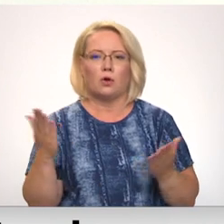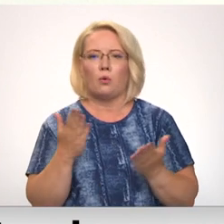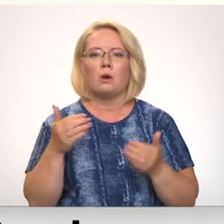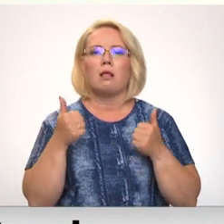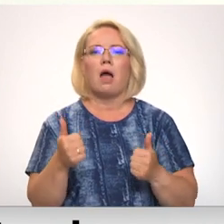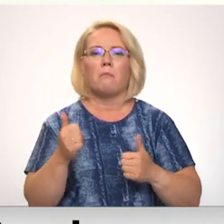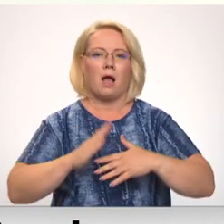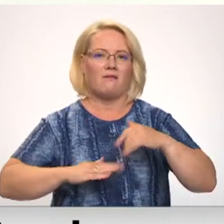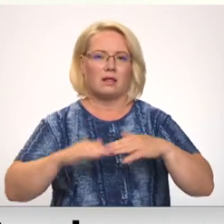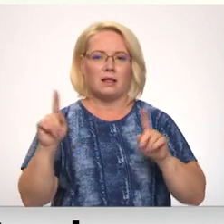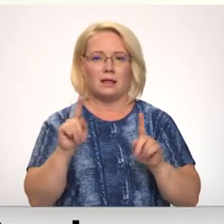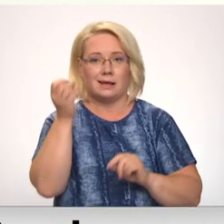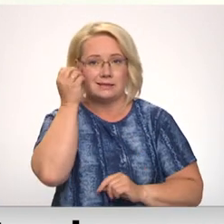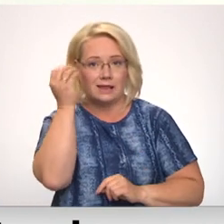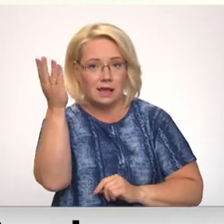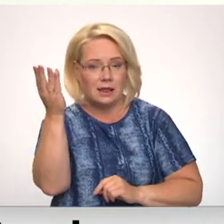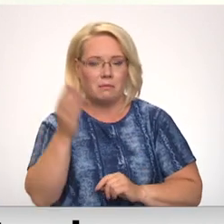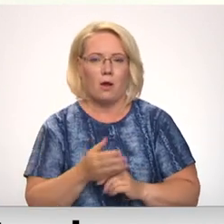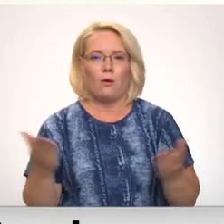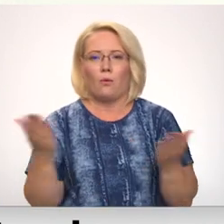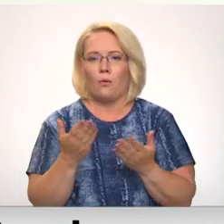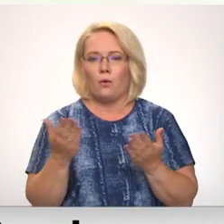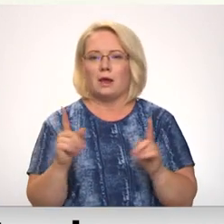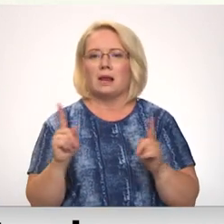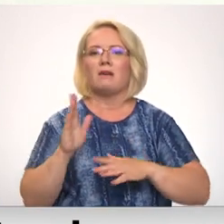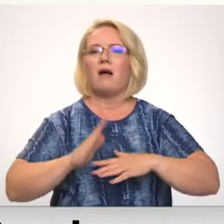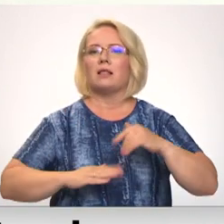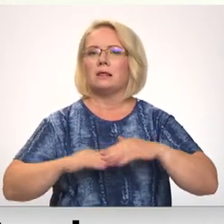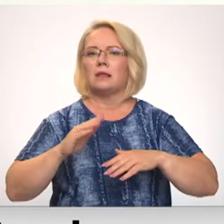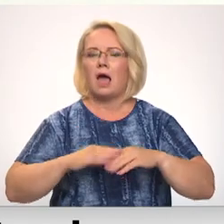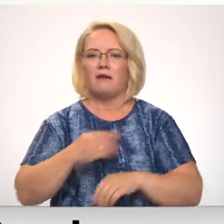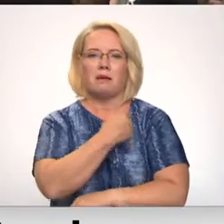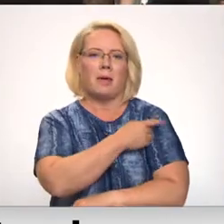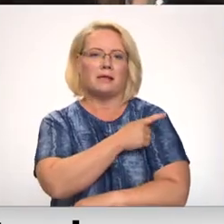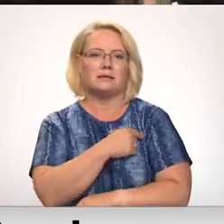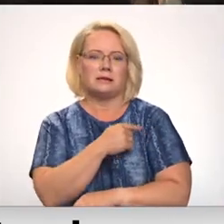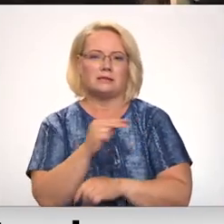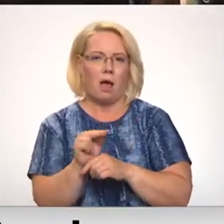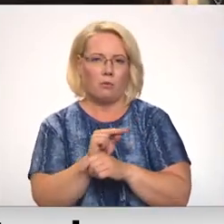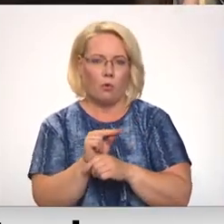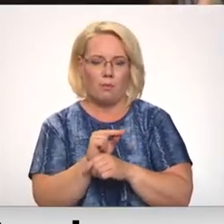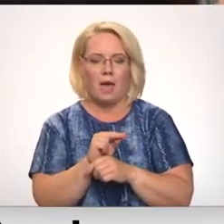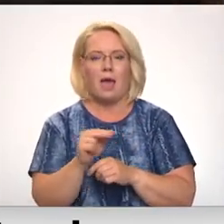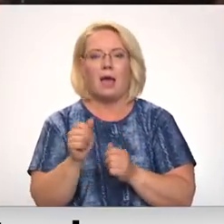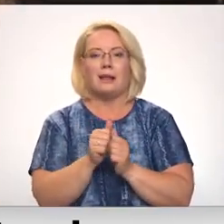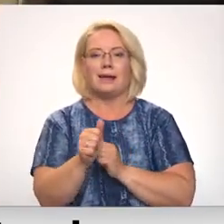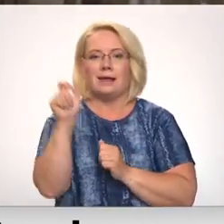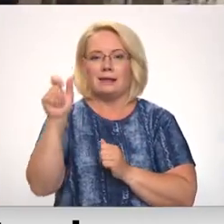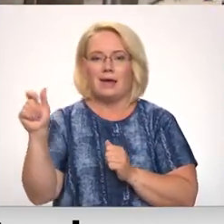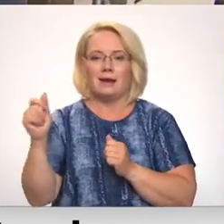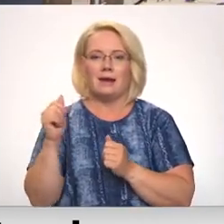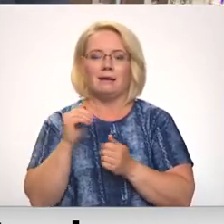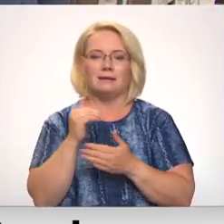kvalitāte izglītība, kur ir kvalitatīva medicīniskā aprūpe. Rīgas saraksta līderi būs parlamenta